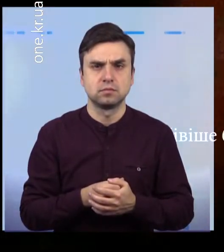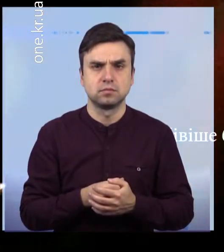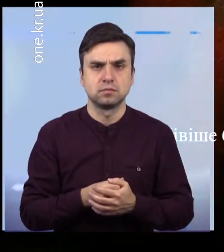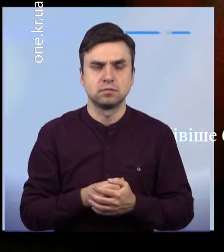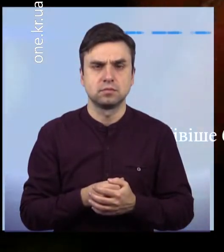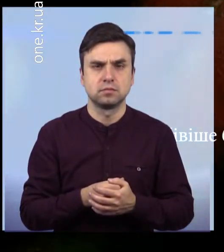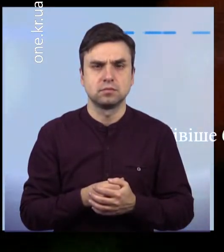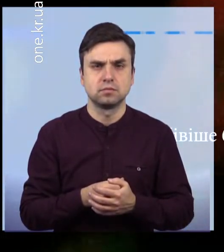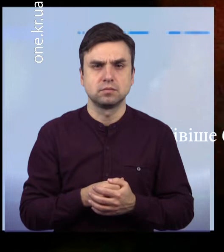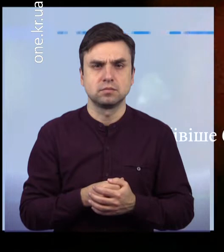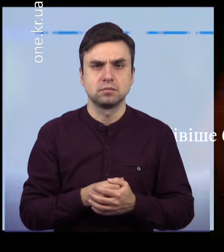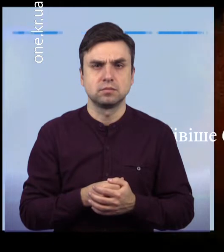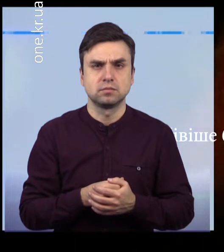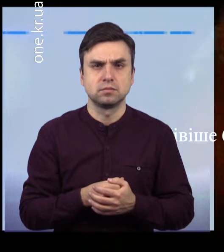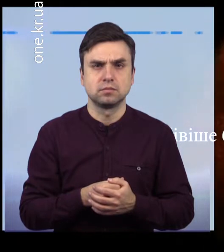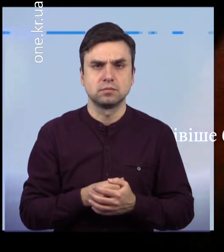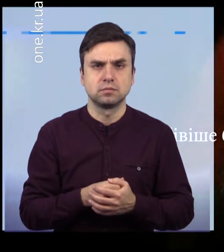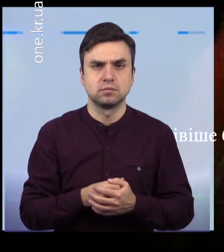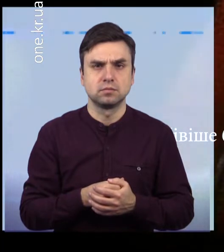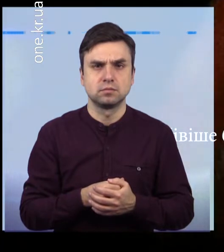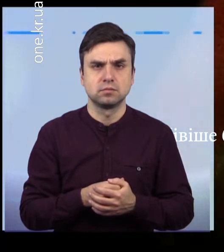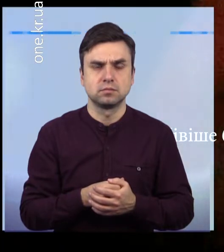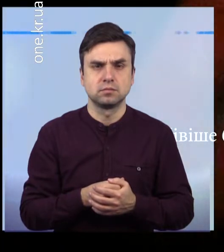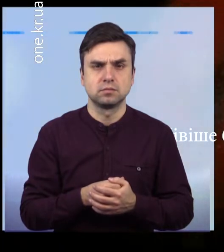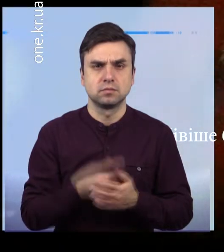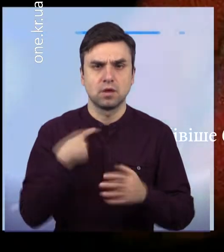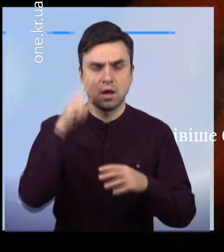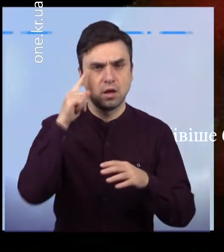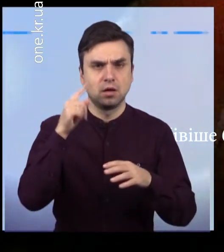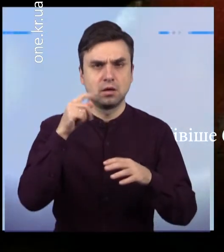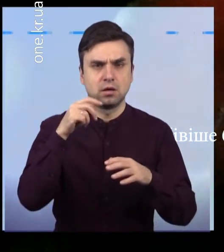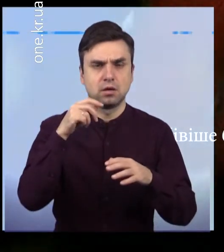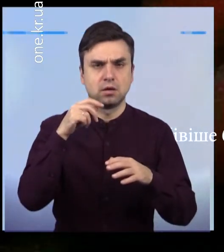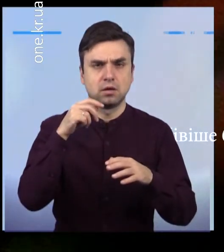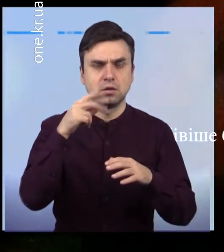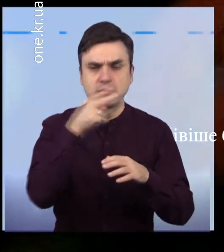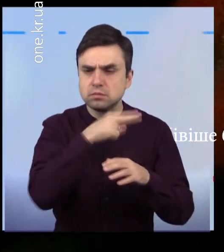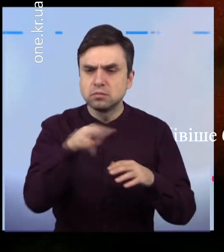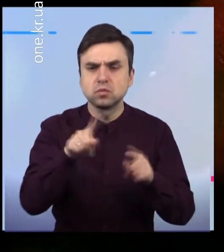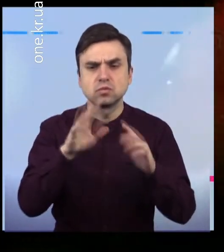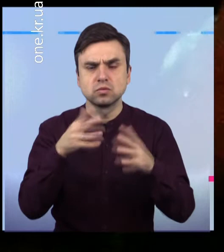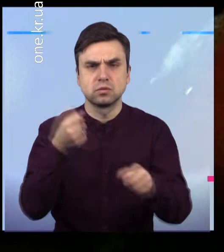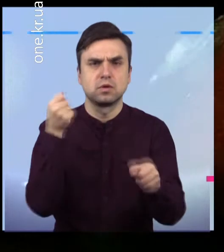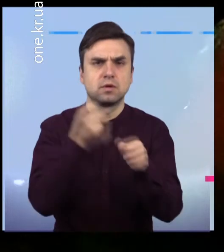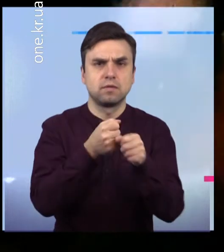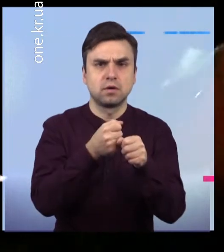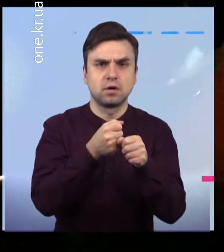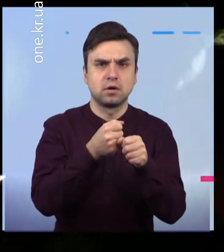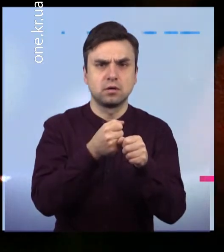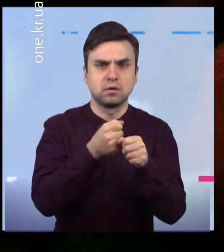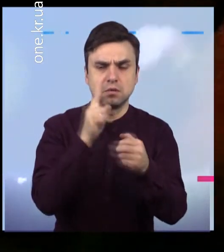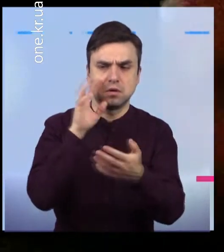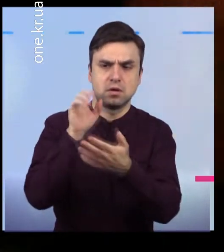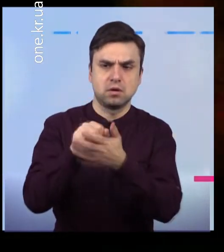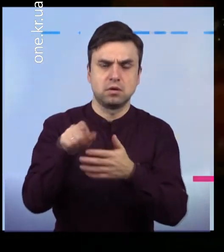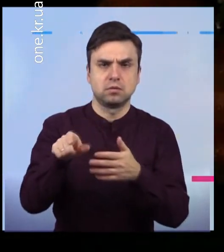вирьод, я так вже голову подимаю, я біжу, бля, ну, так, яким зрінемо, ви знаєте, професіональне водительське, остановка, бля, ні, це і удар в